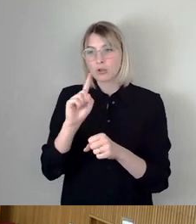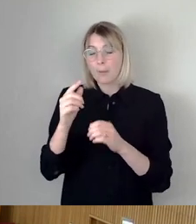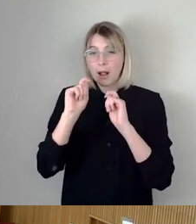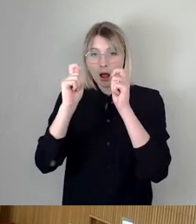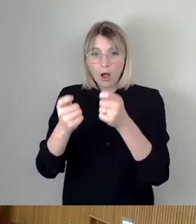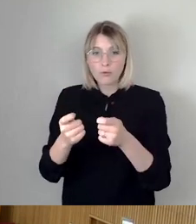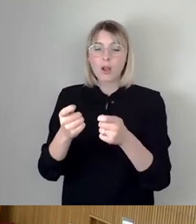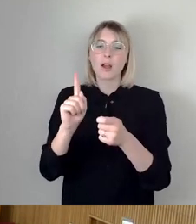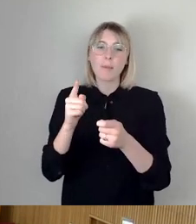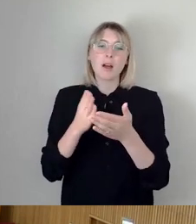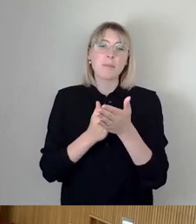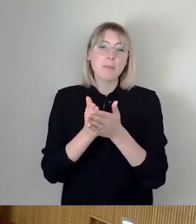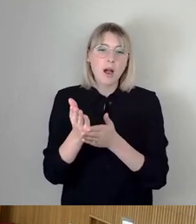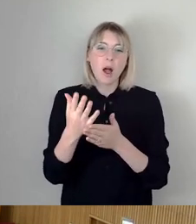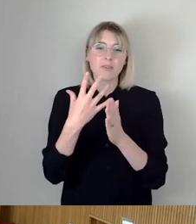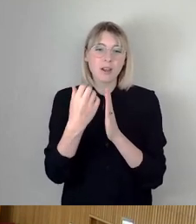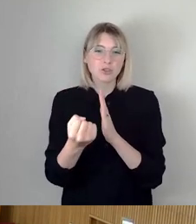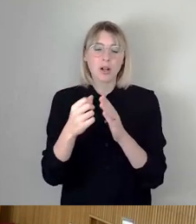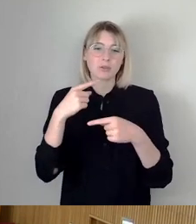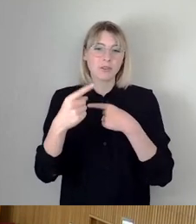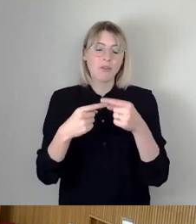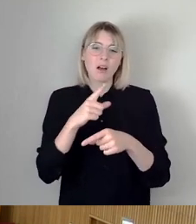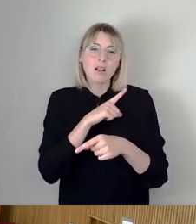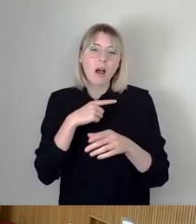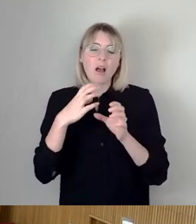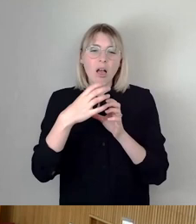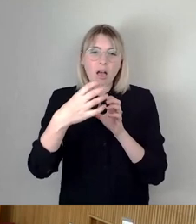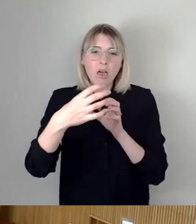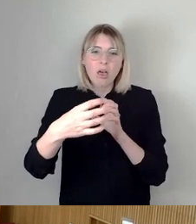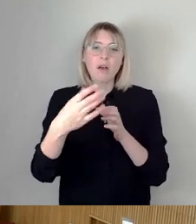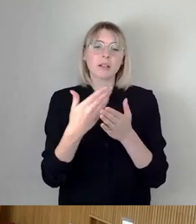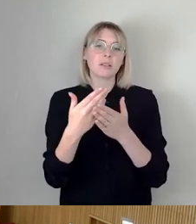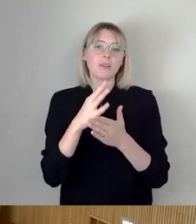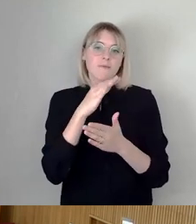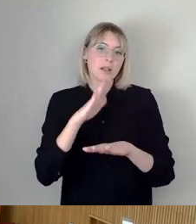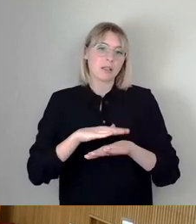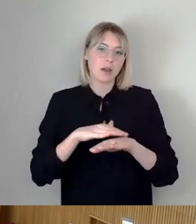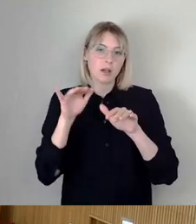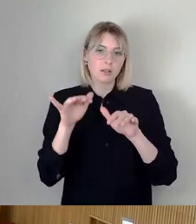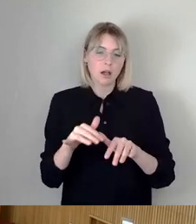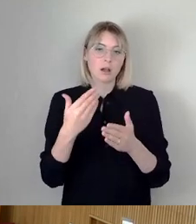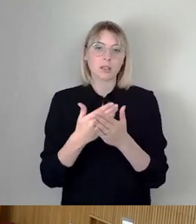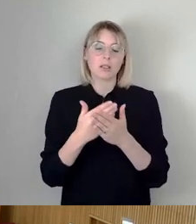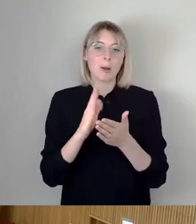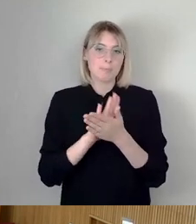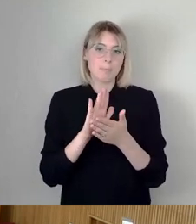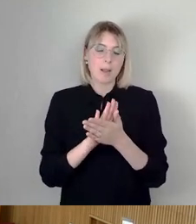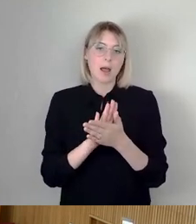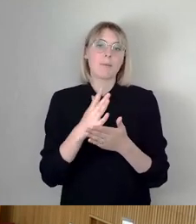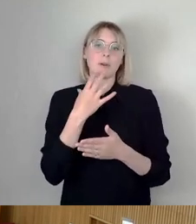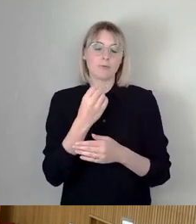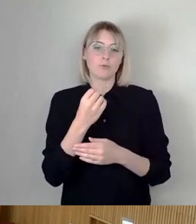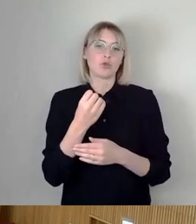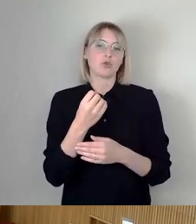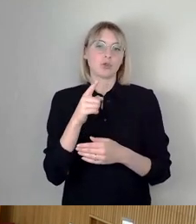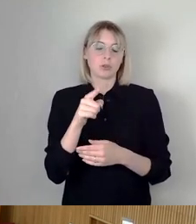Planfeststellungsverfahren haben wir ja jede Zeit und auch da behalten wir natürlich die Badnutzung im Blick, die städtisches Ziel ist. Und darüber